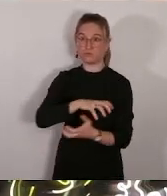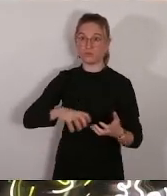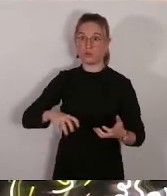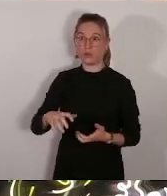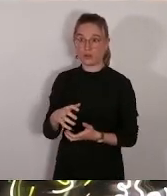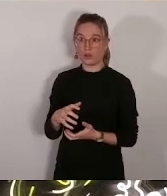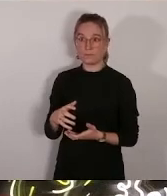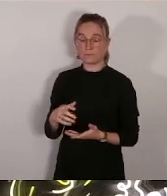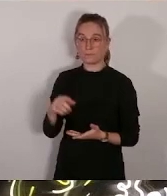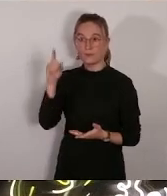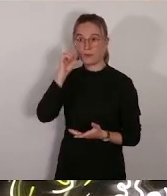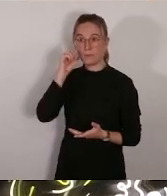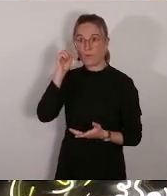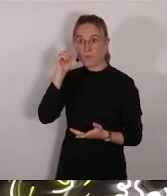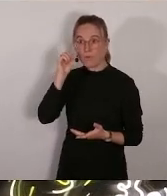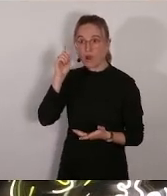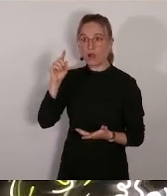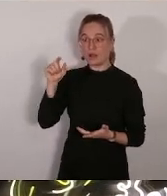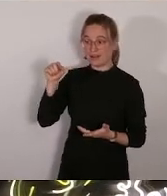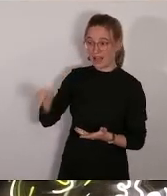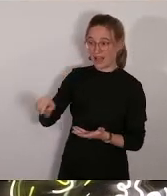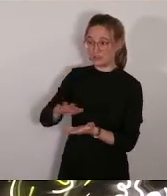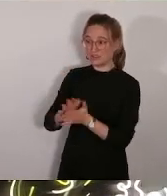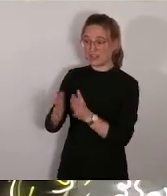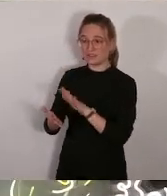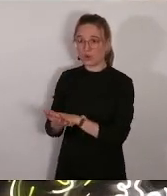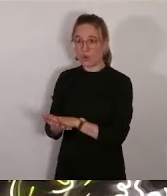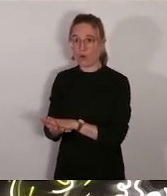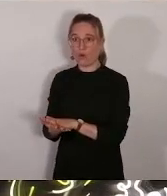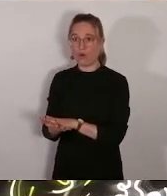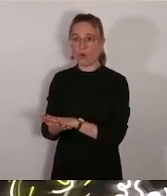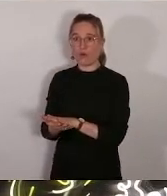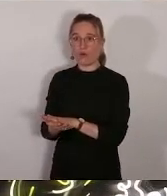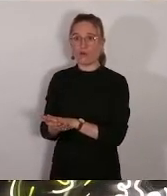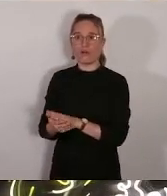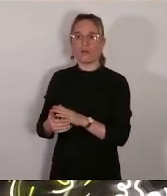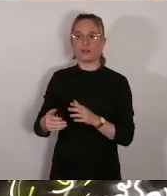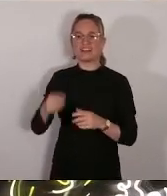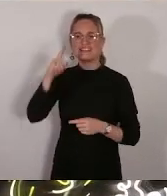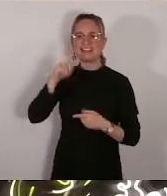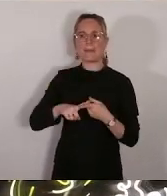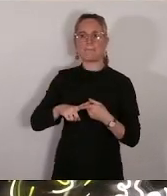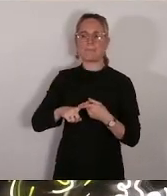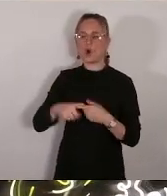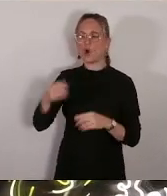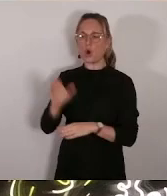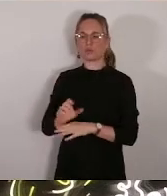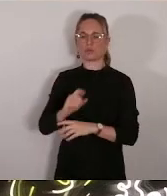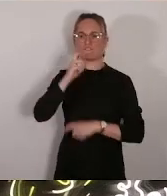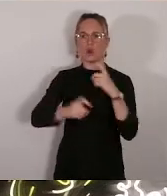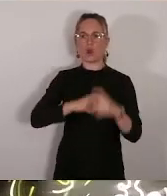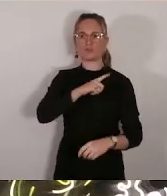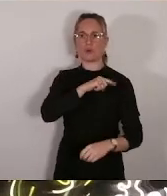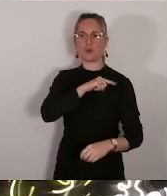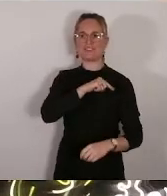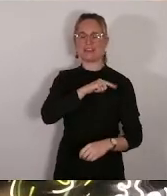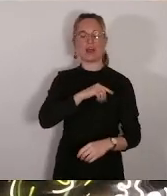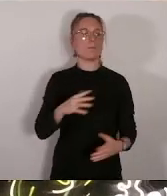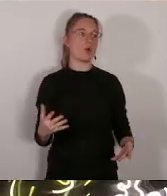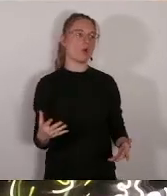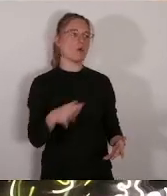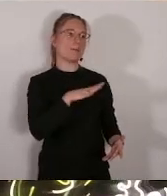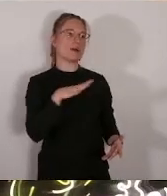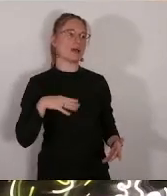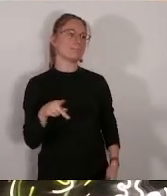ils ont du lire l'association condamne toutes les violences policières et soutient. Bon, Pardy, j'abrèche votre